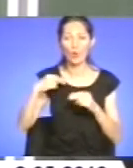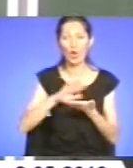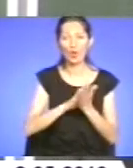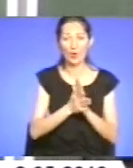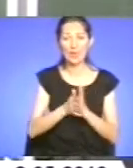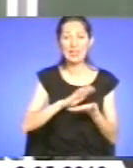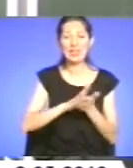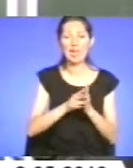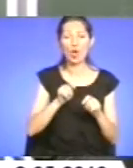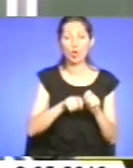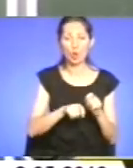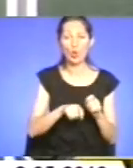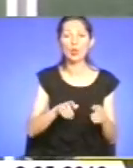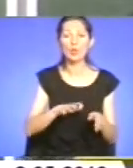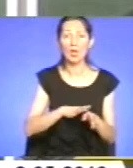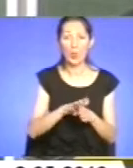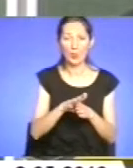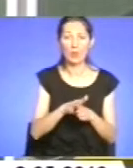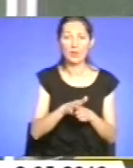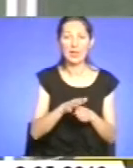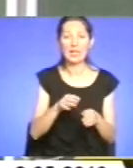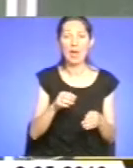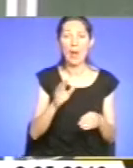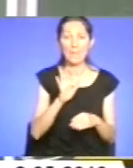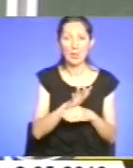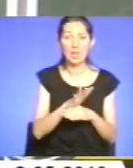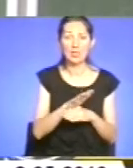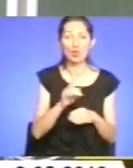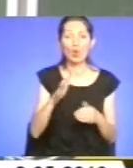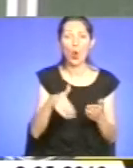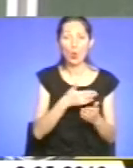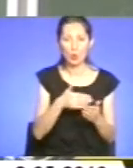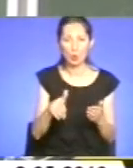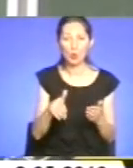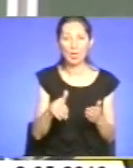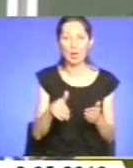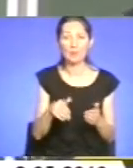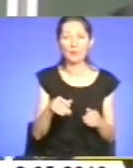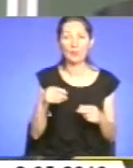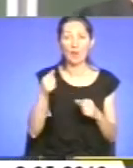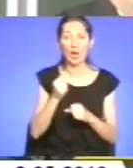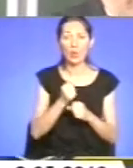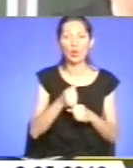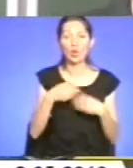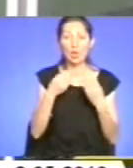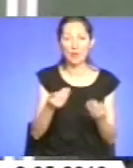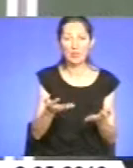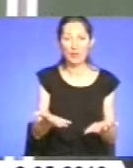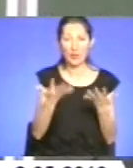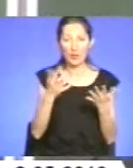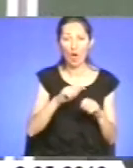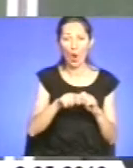повнотою виконання приписів щодо усунення роботодавцями виявлених порушень законодавства про працю